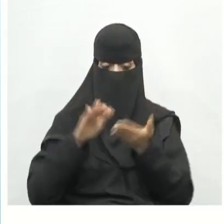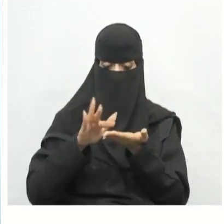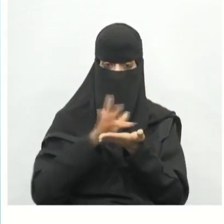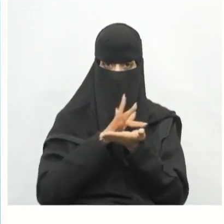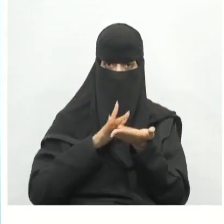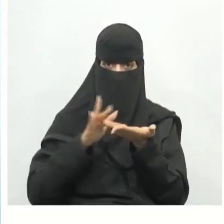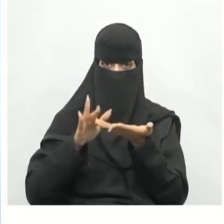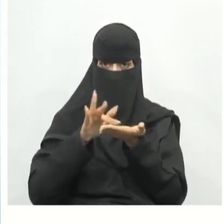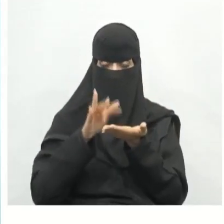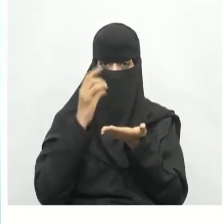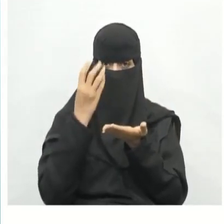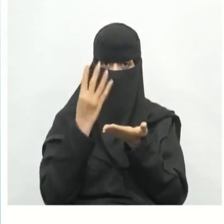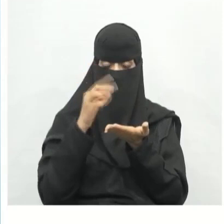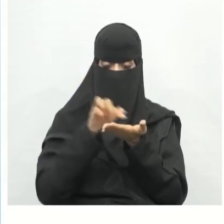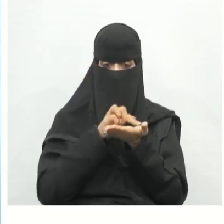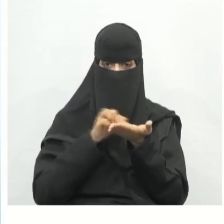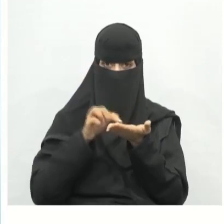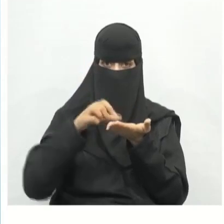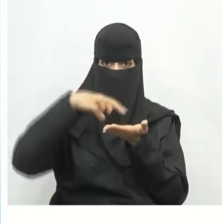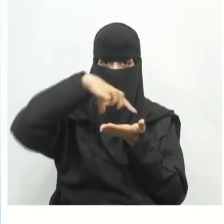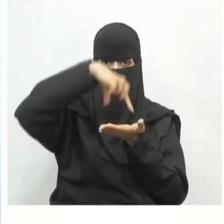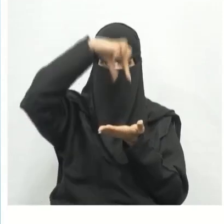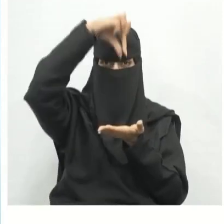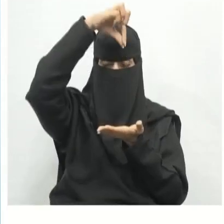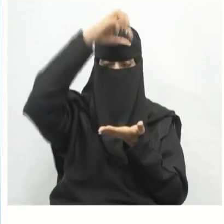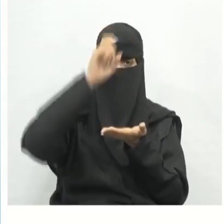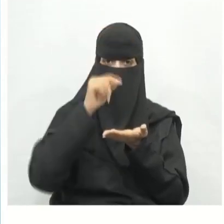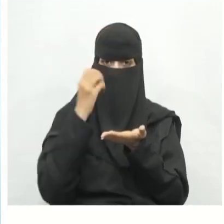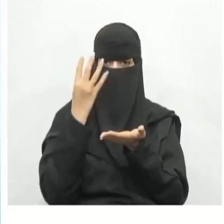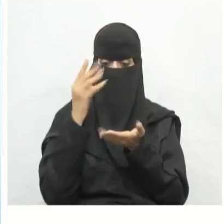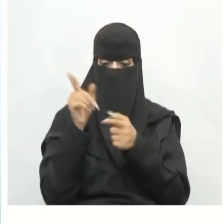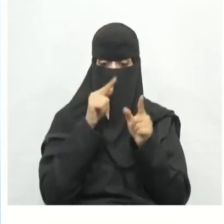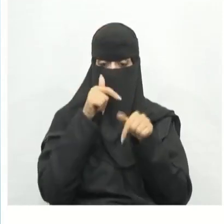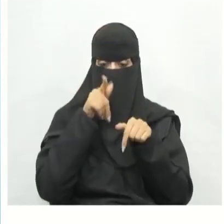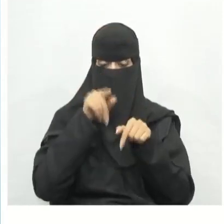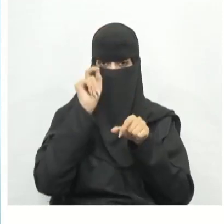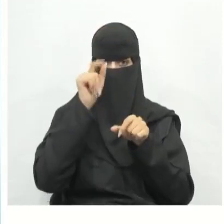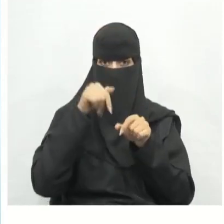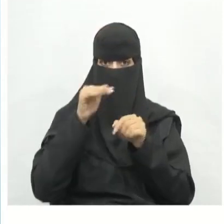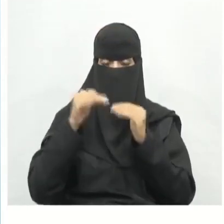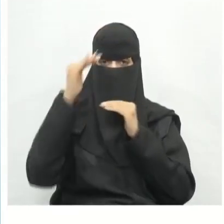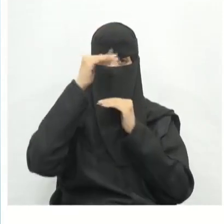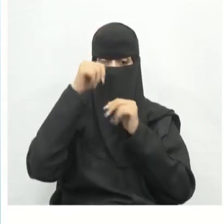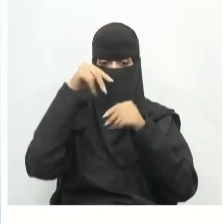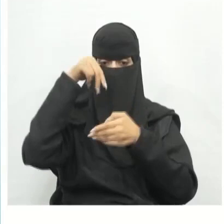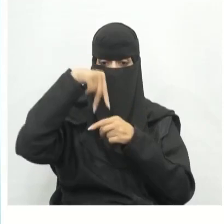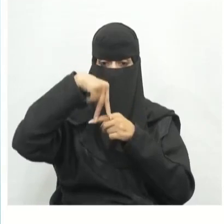متعددة الأضلع وجوانب مثلثة تلتقي عند نقطة واحدة تسمى قمة الهرم